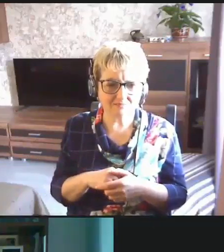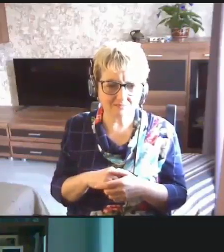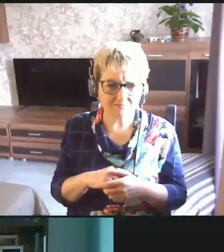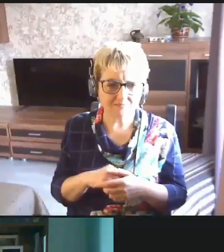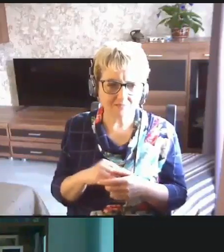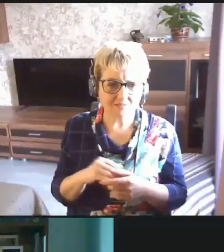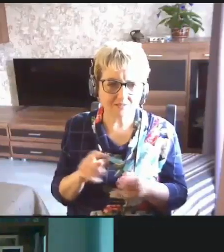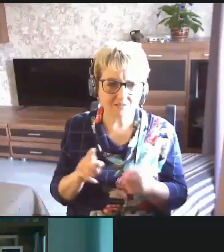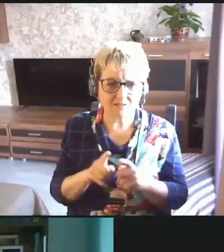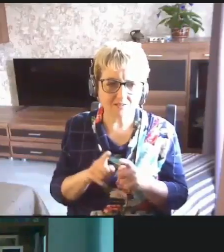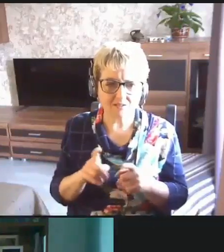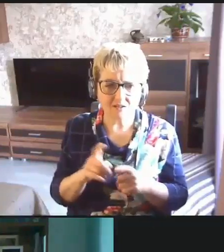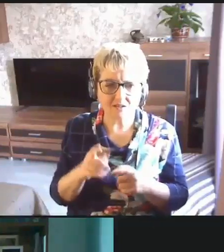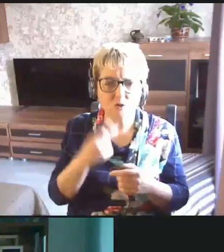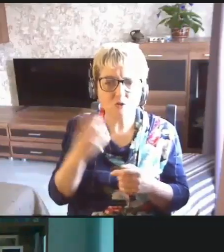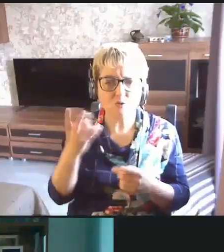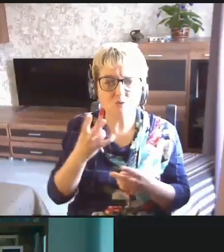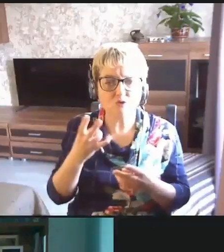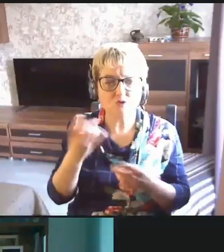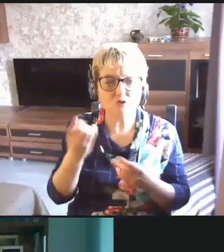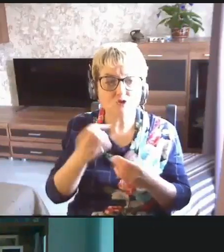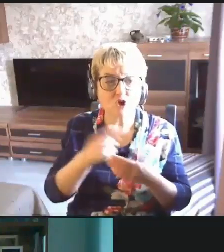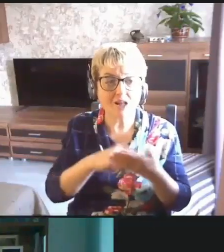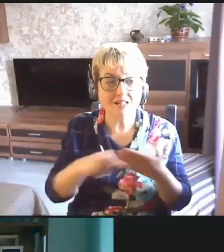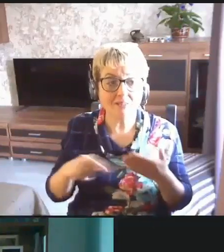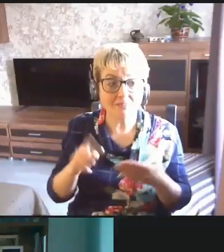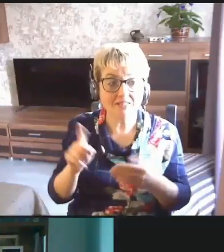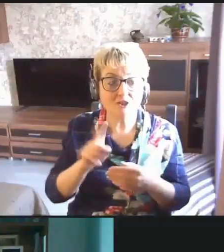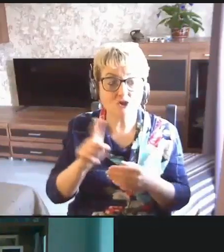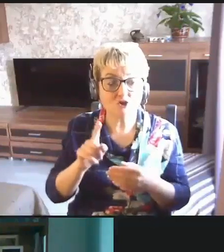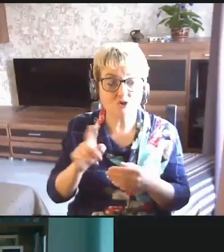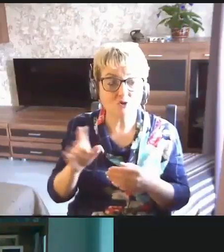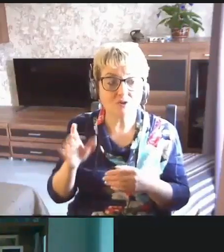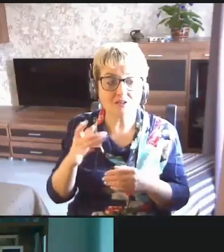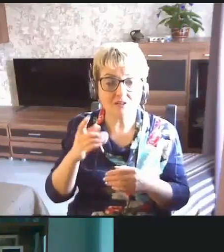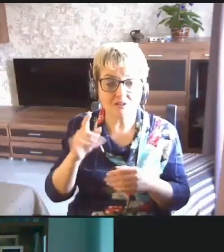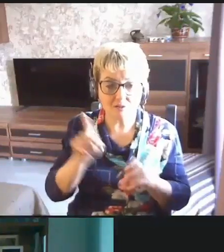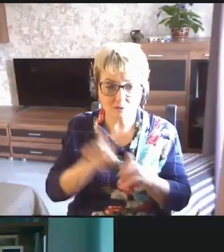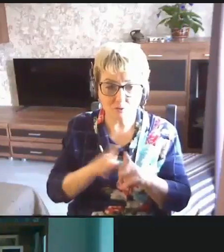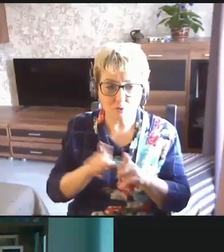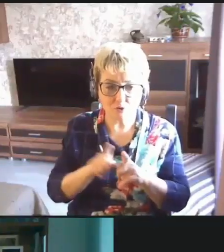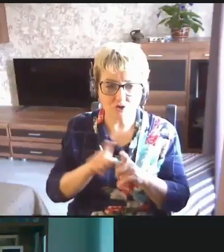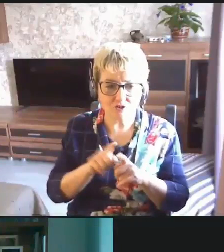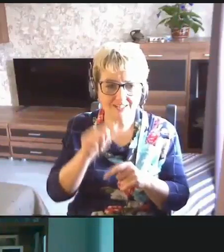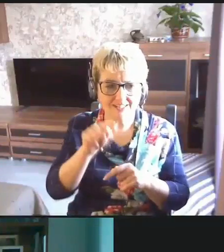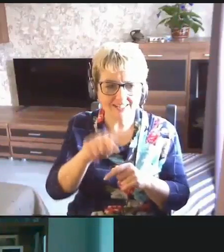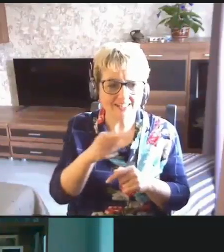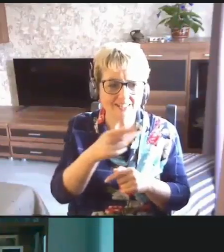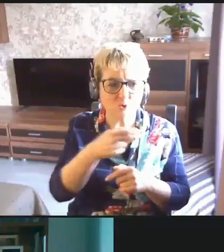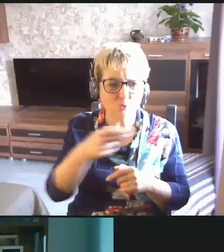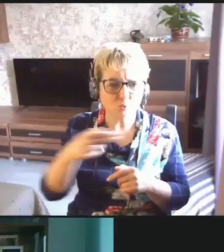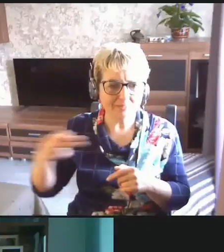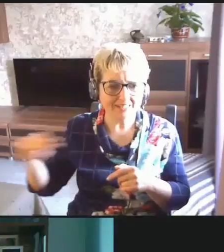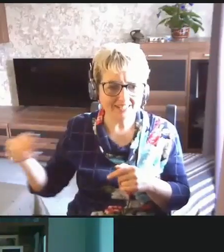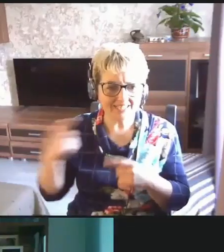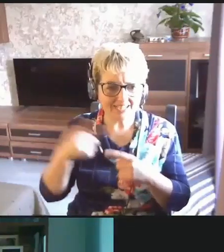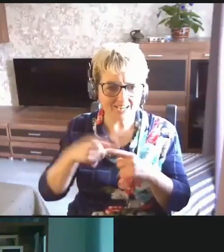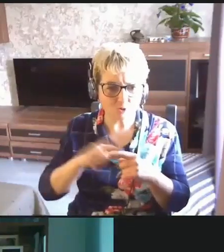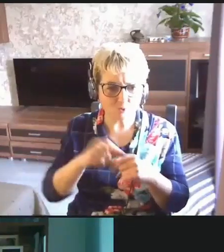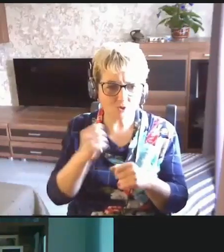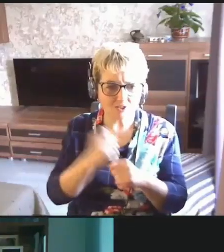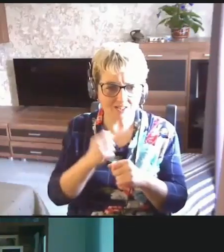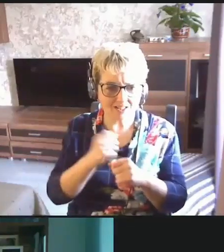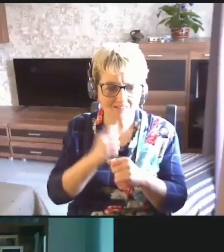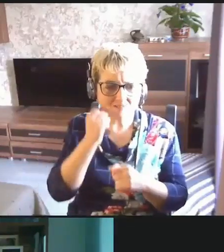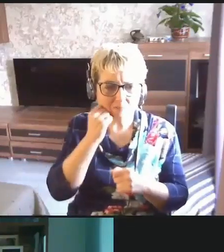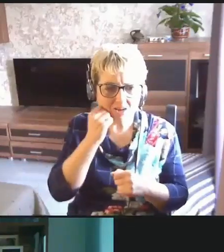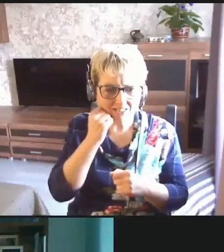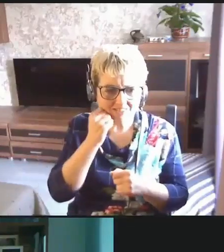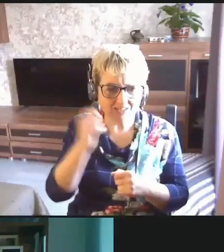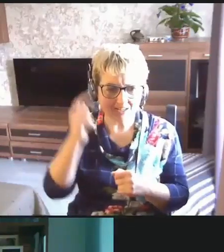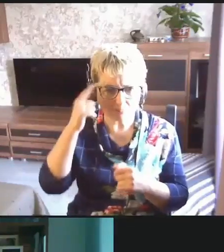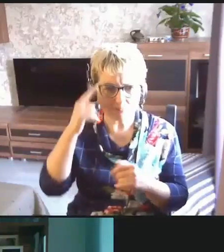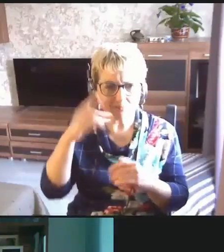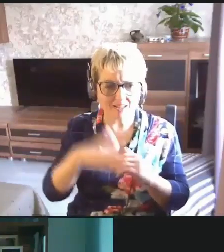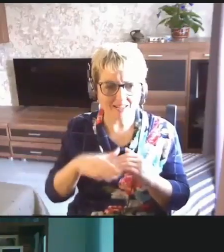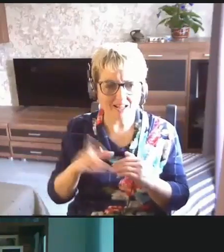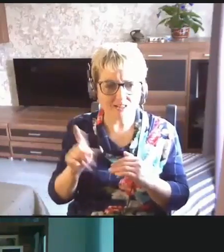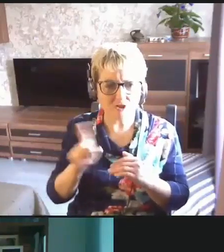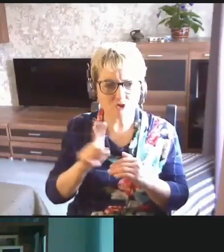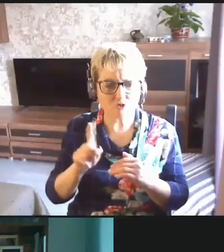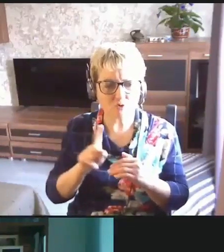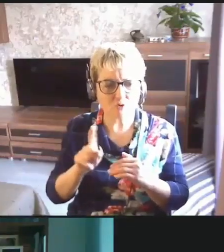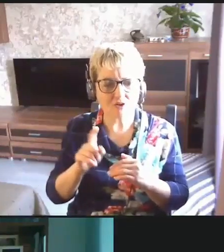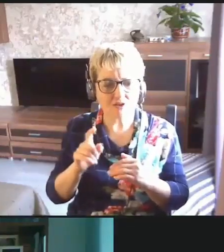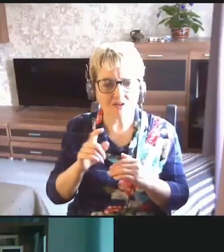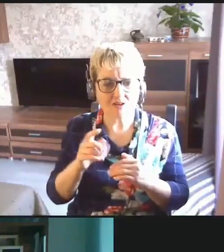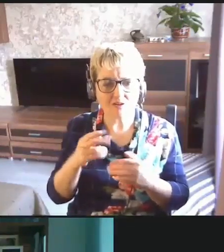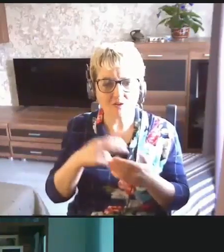тоже бы отметить, что те тоже те субтитры, которые делаются в Москве, и понятно, что